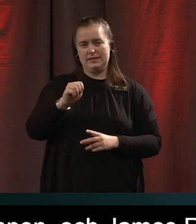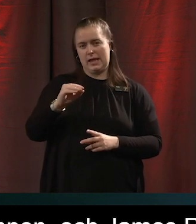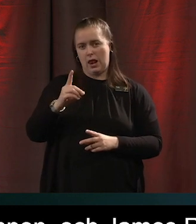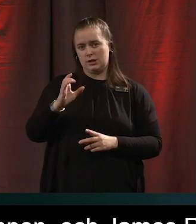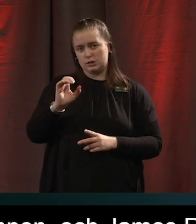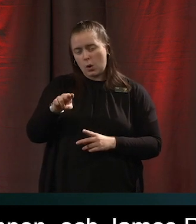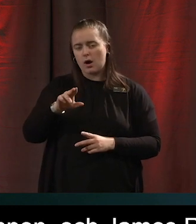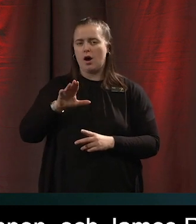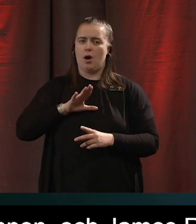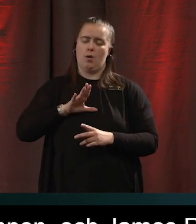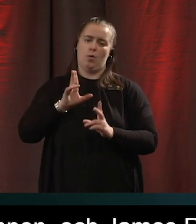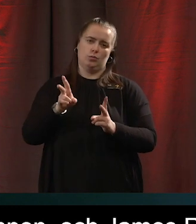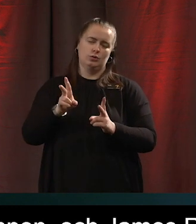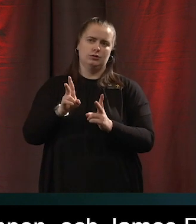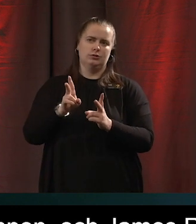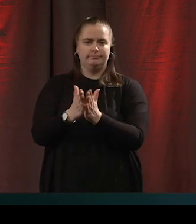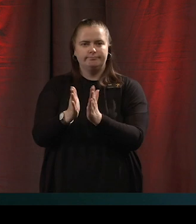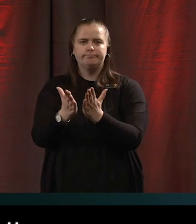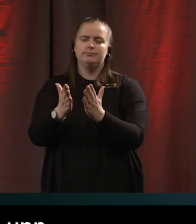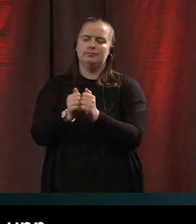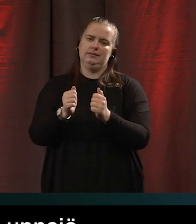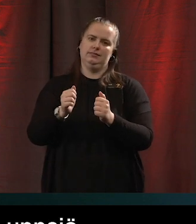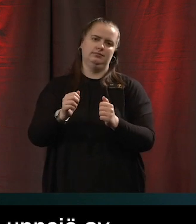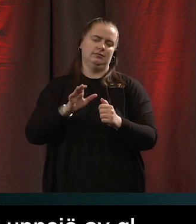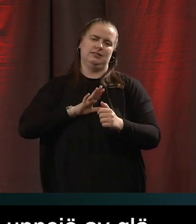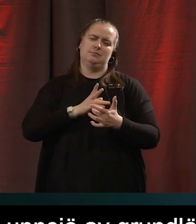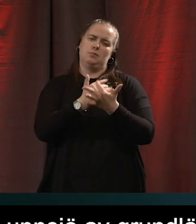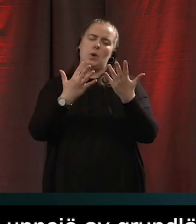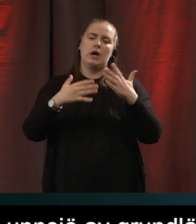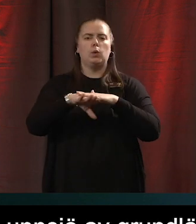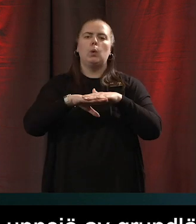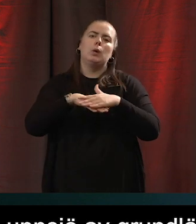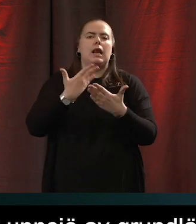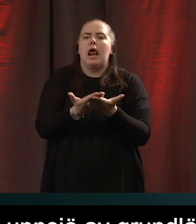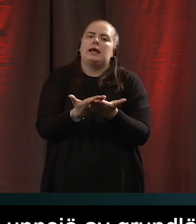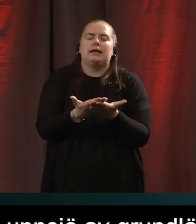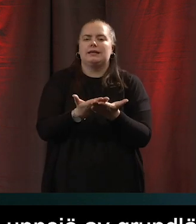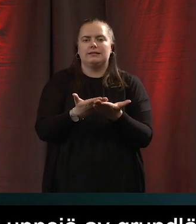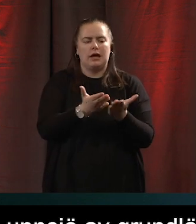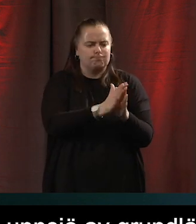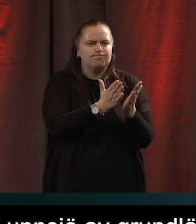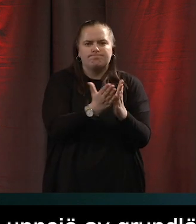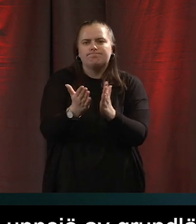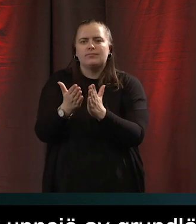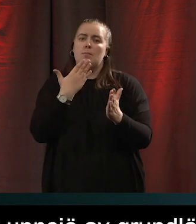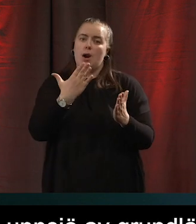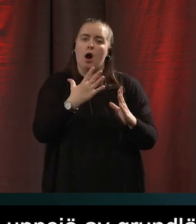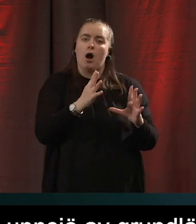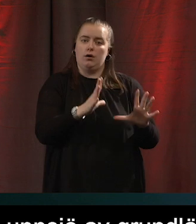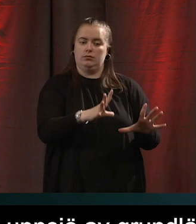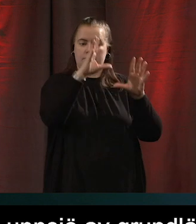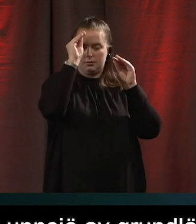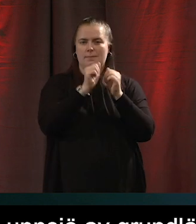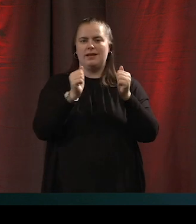och sen finns det ju det finns liksom en uppsjö av sådana grundläggande idéer och de är bra att ta till sig men just för att applicera det på